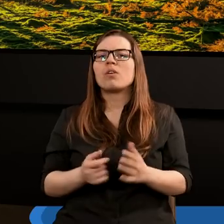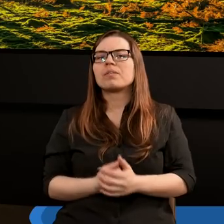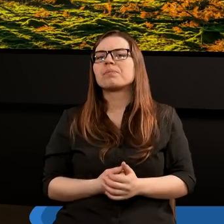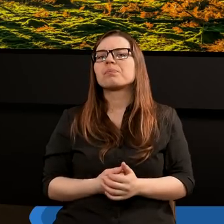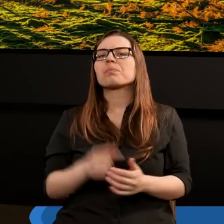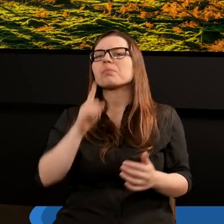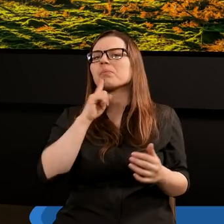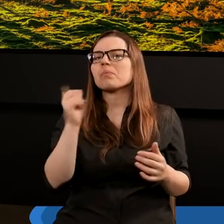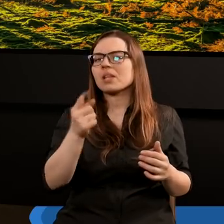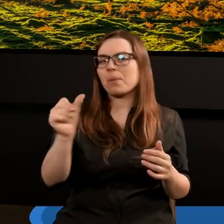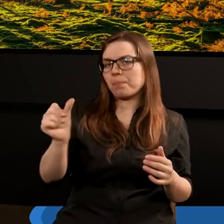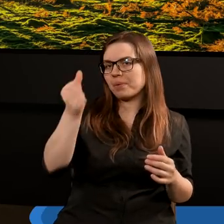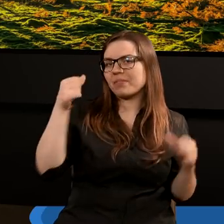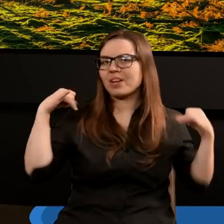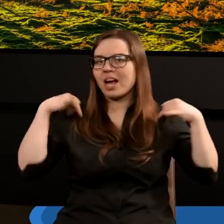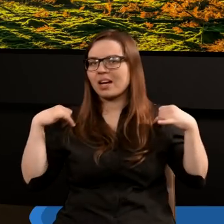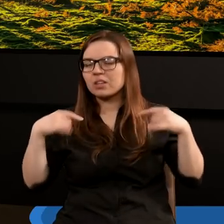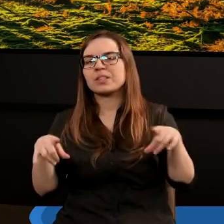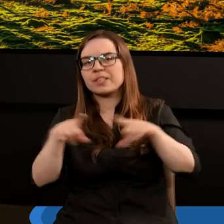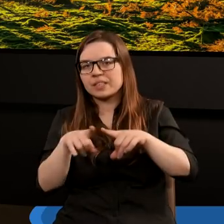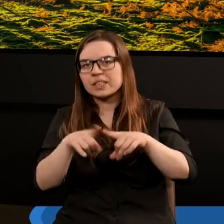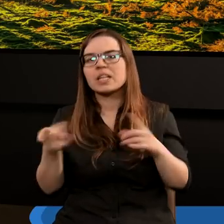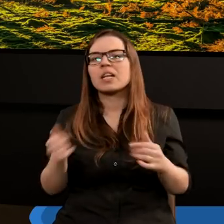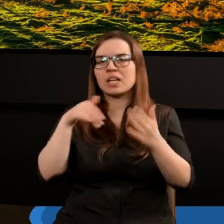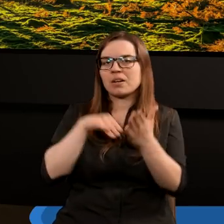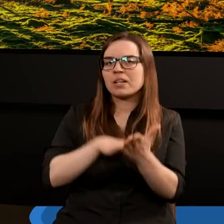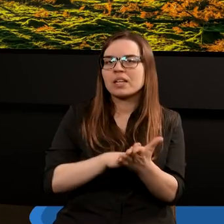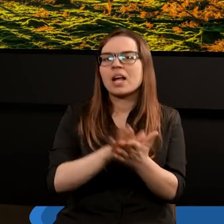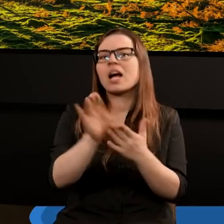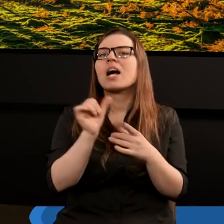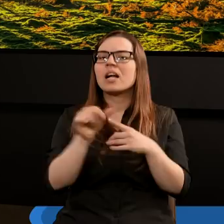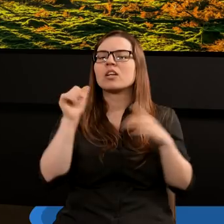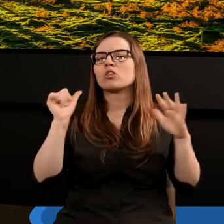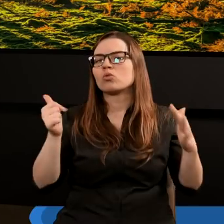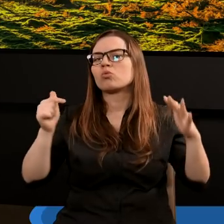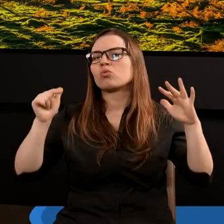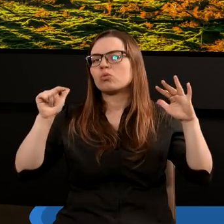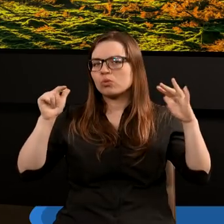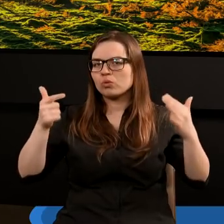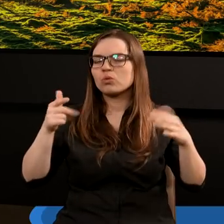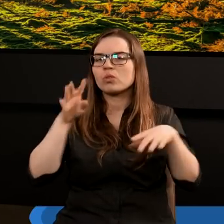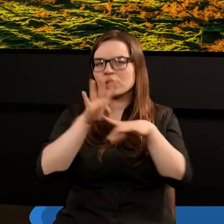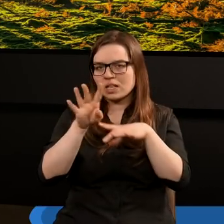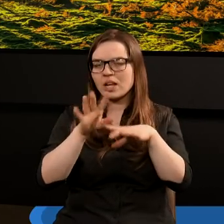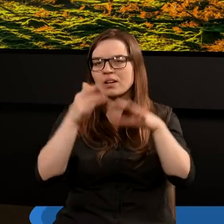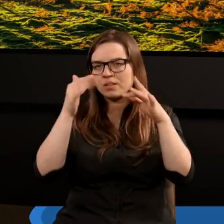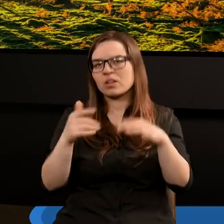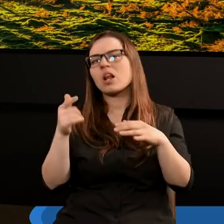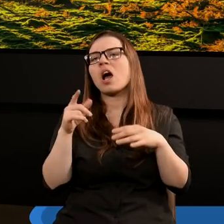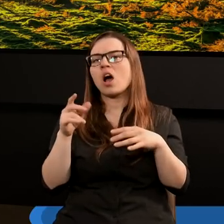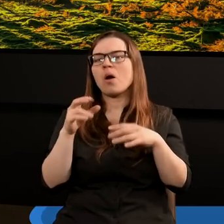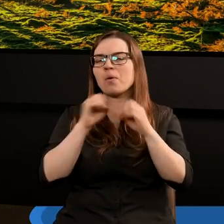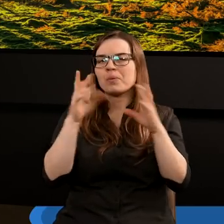i jest poselstwo pierwszego anioła, od którego zaczniemy. Wiersz szósty i siódmy z czternastego rozdziała